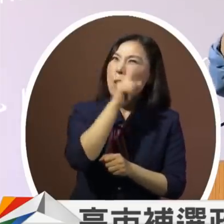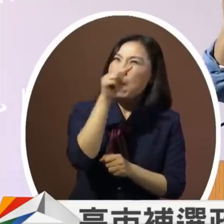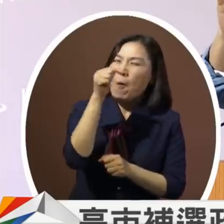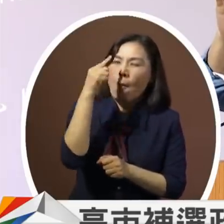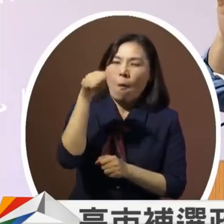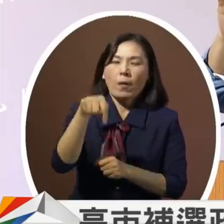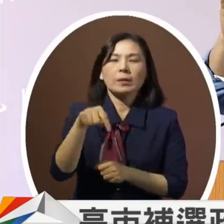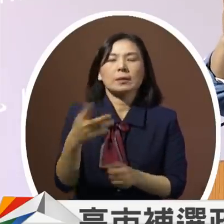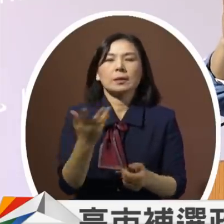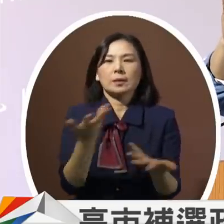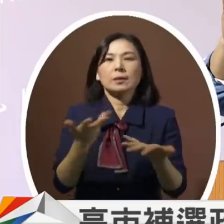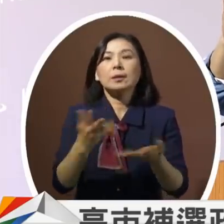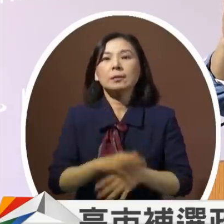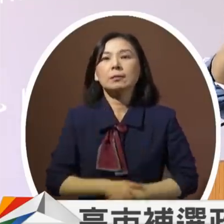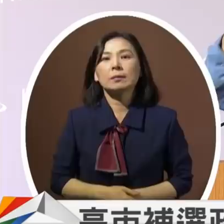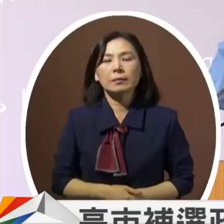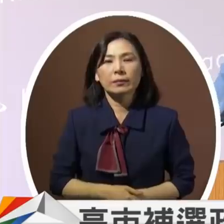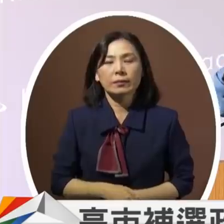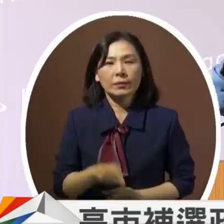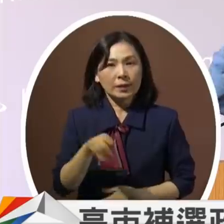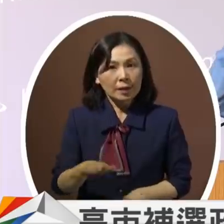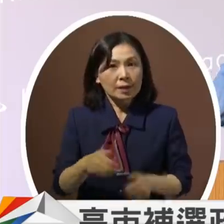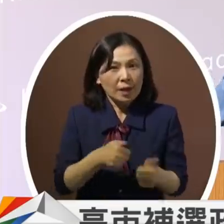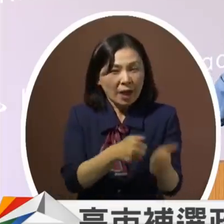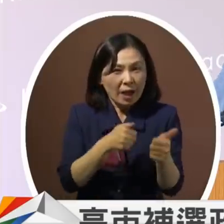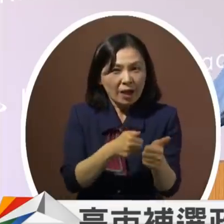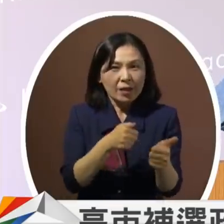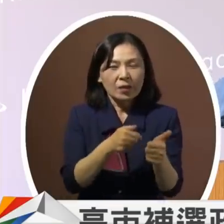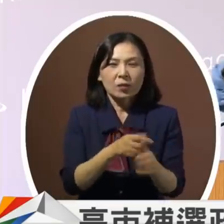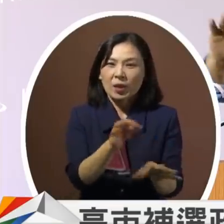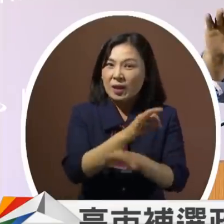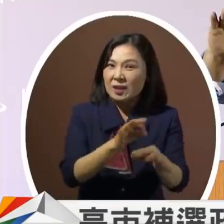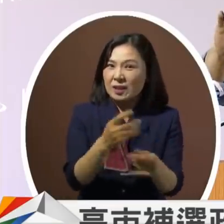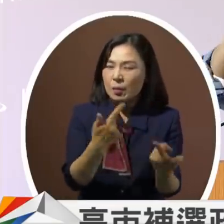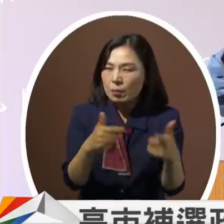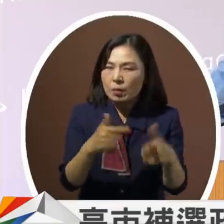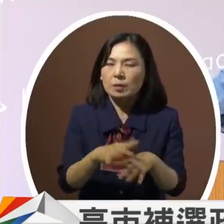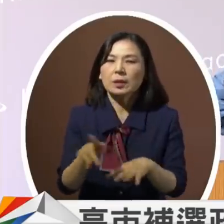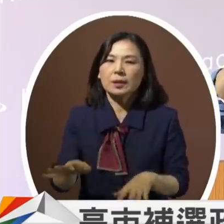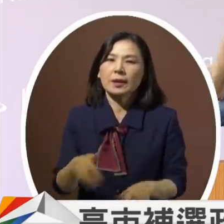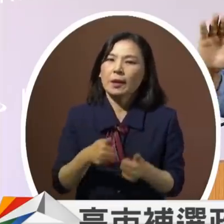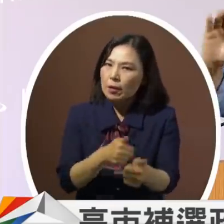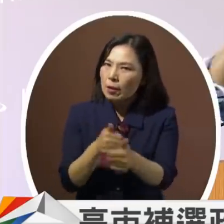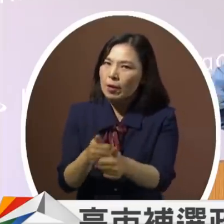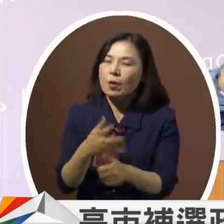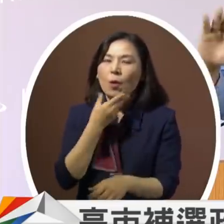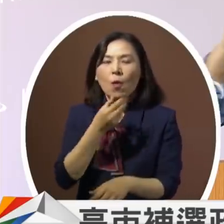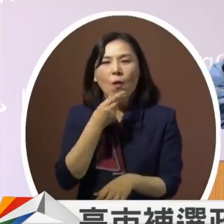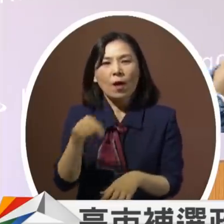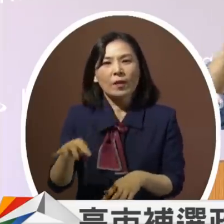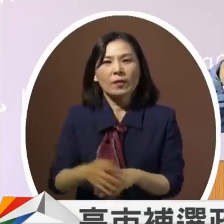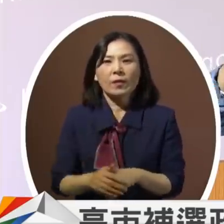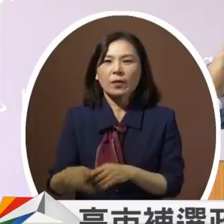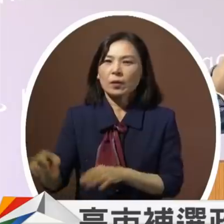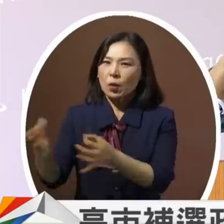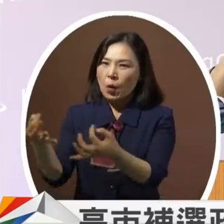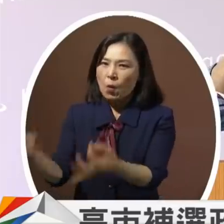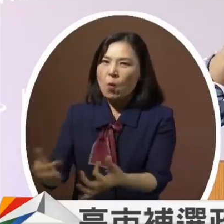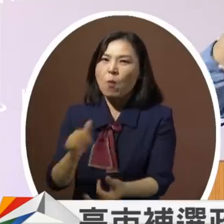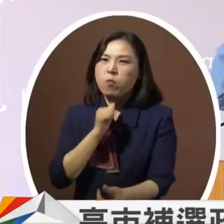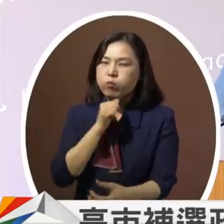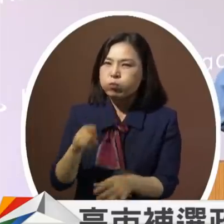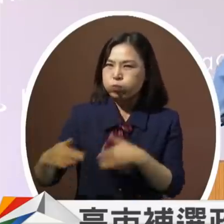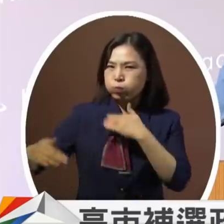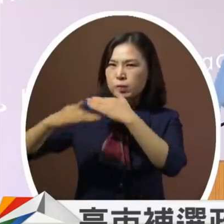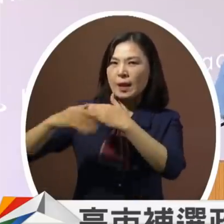现在不是追求GDP的时代现在要追求幸福贫富差距整个空气污染环境的整个幸福永